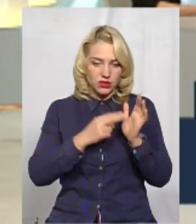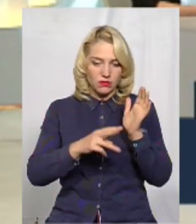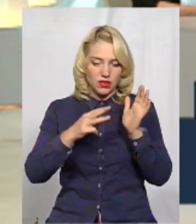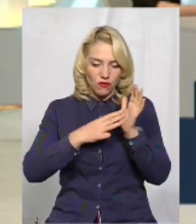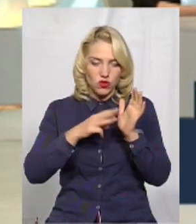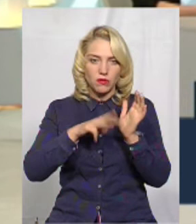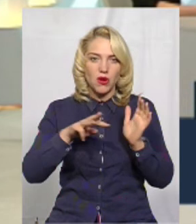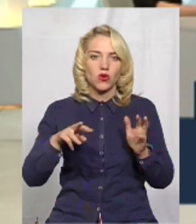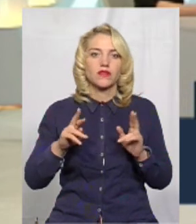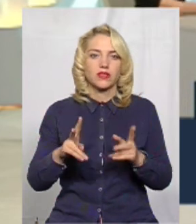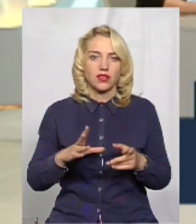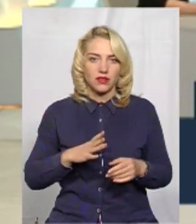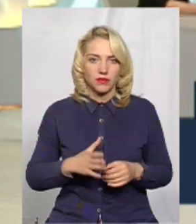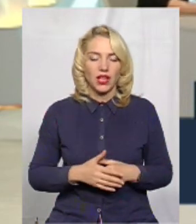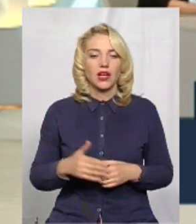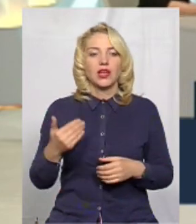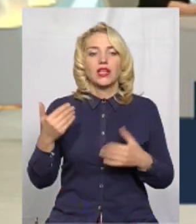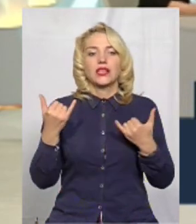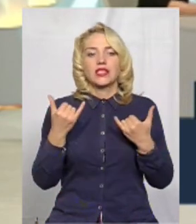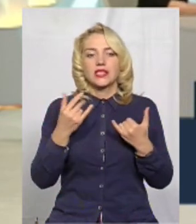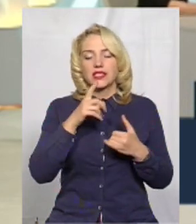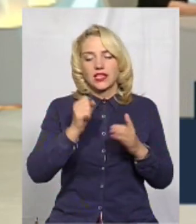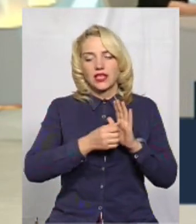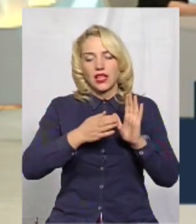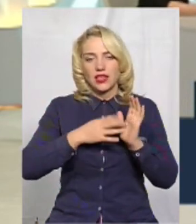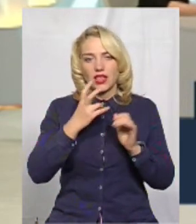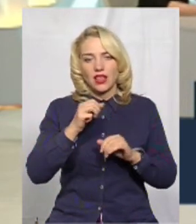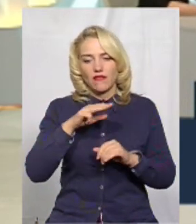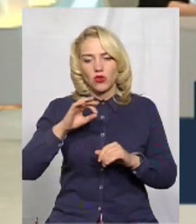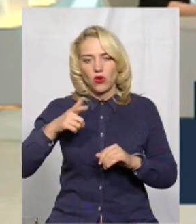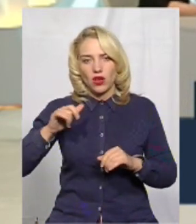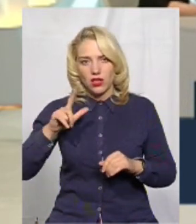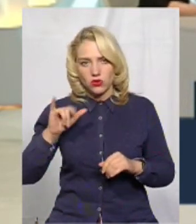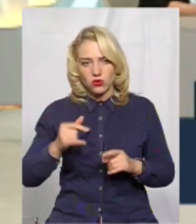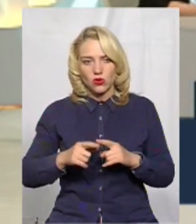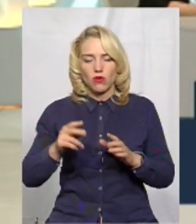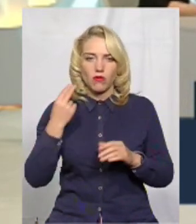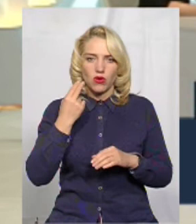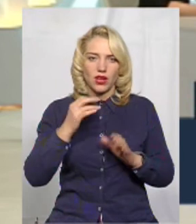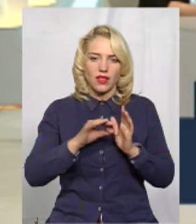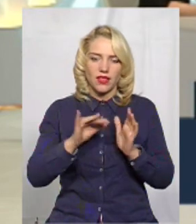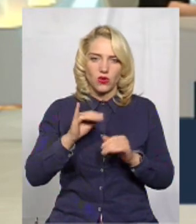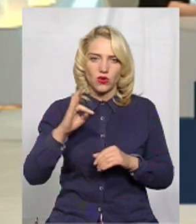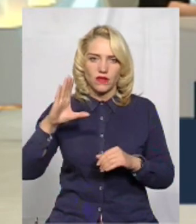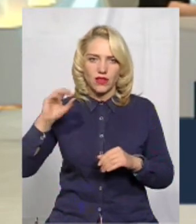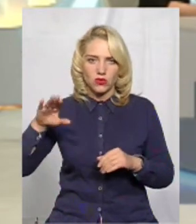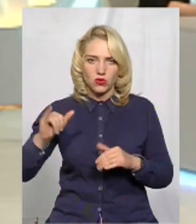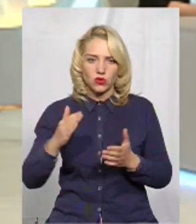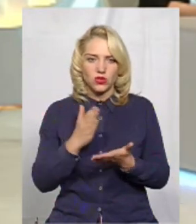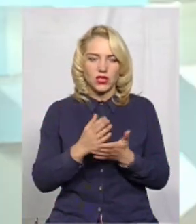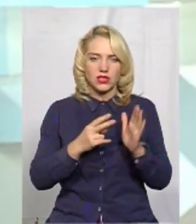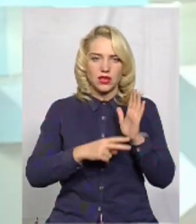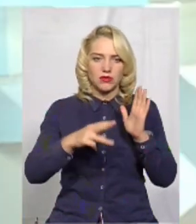становить. Насправді, за даними НАК «Нафтогазу», борг «Енергоінвеста» перед НАК «Нафтогазом» на сьогодні становить